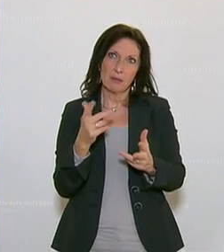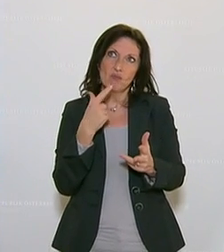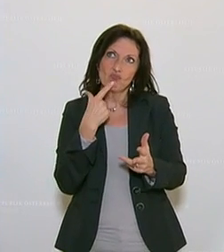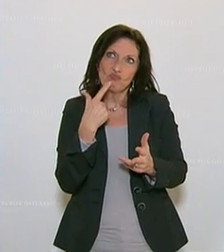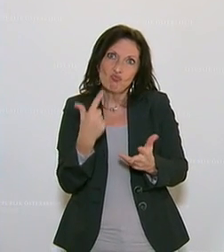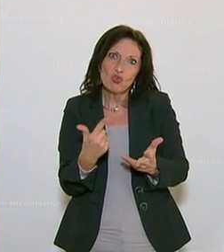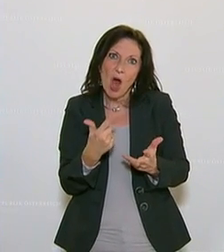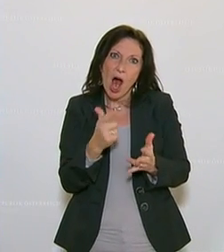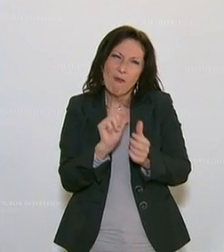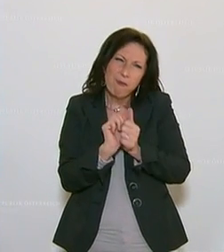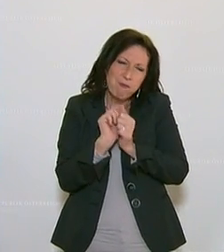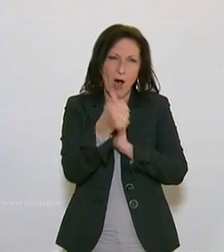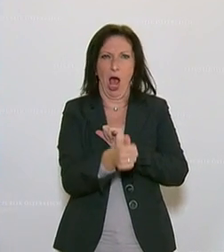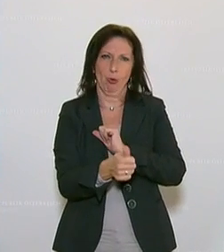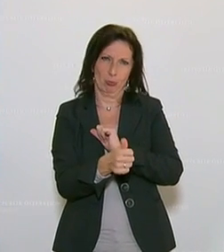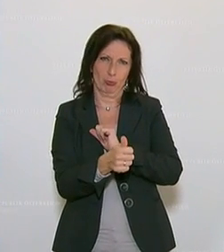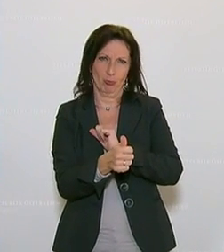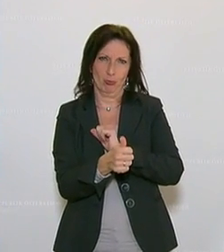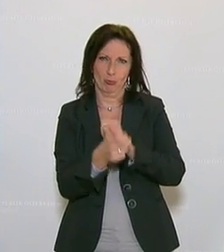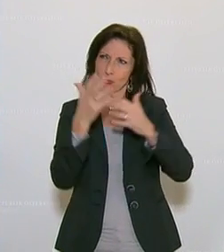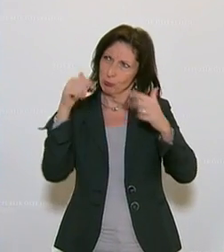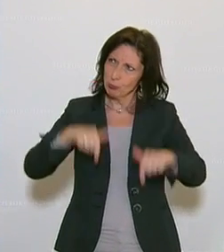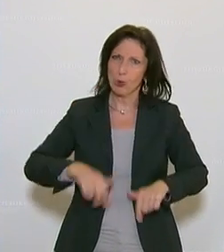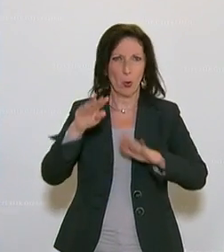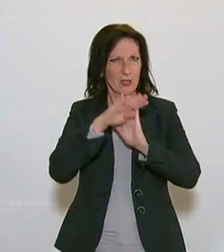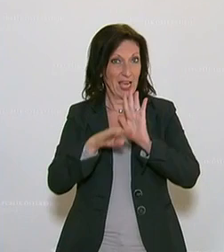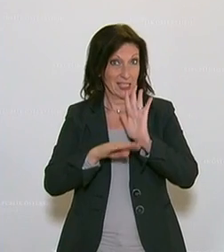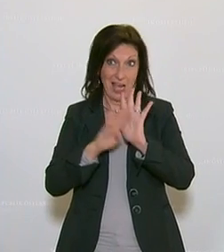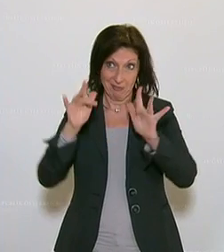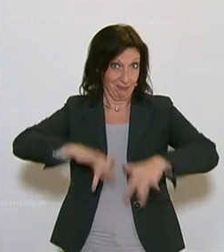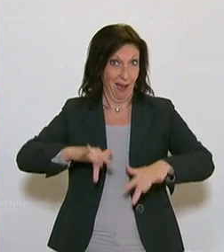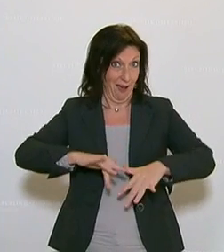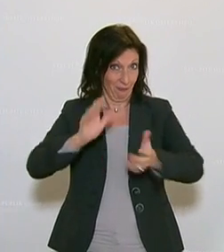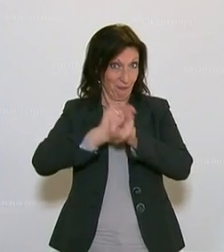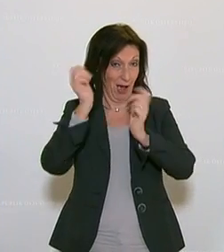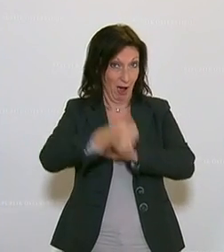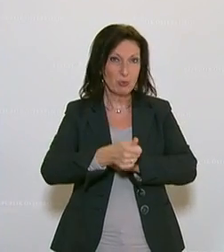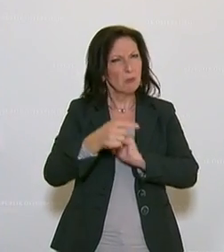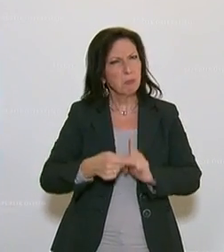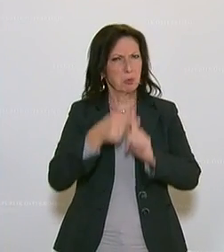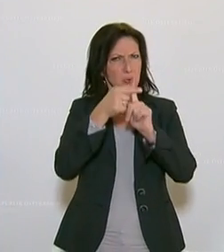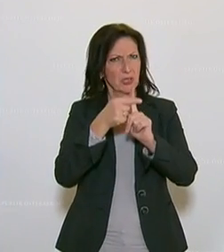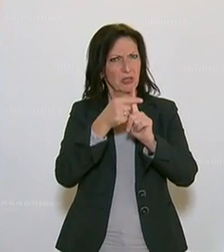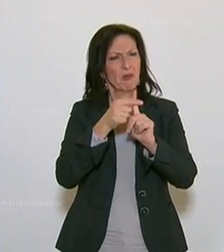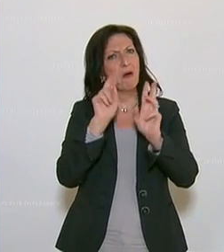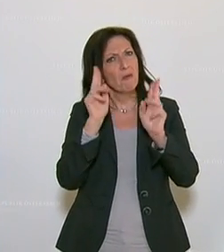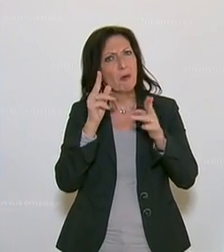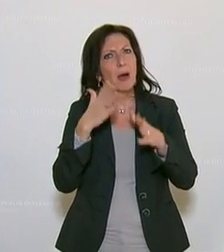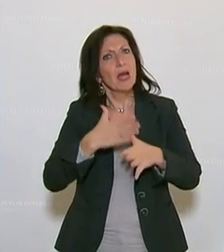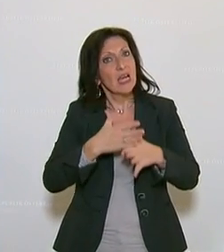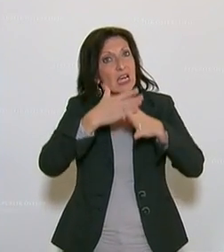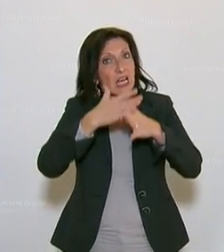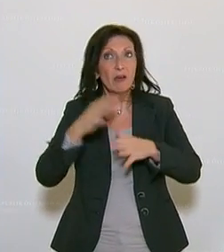durchaus frühe Akt der Gesetzwerdung ist insofern positiv zu bewerten, als es durchaus auch als Beitrag auf